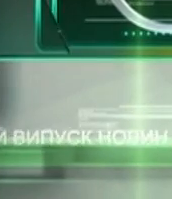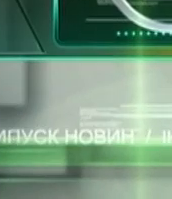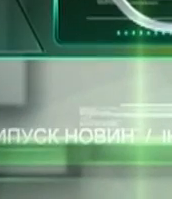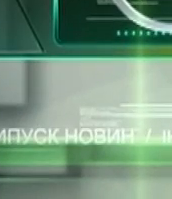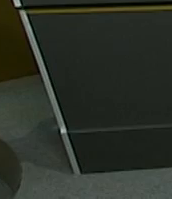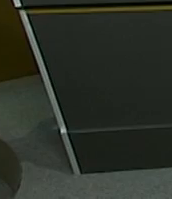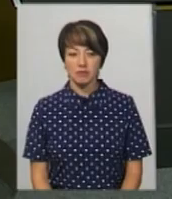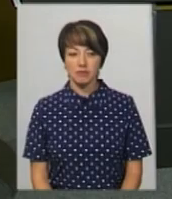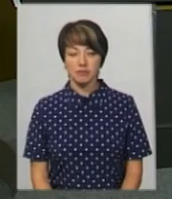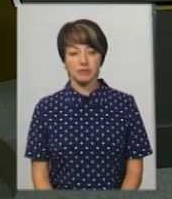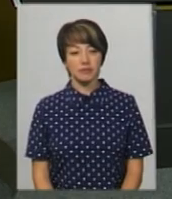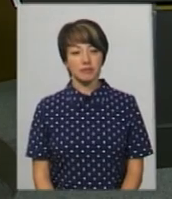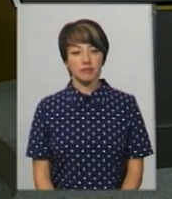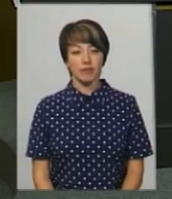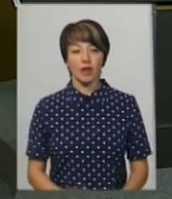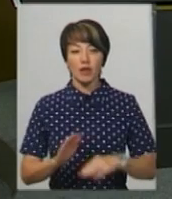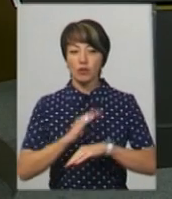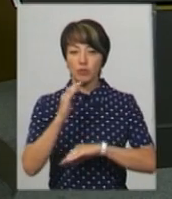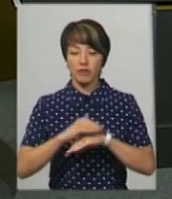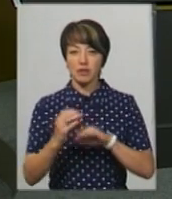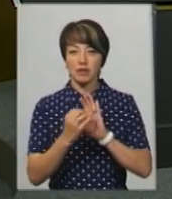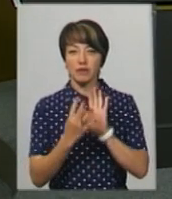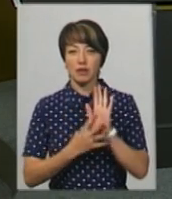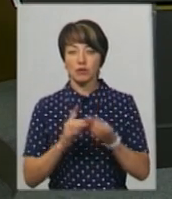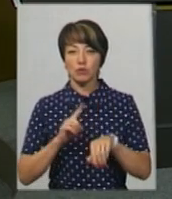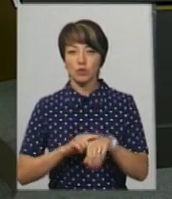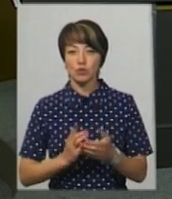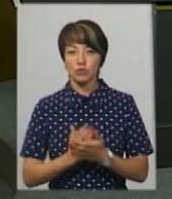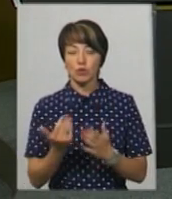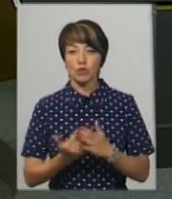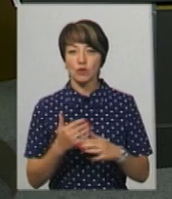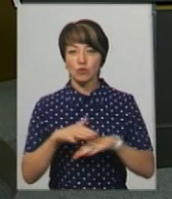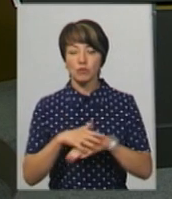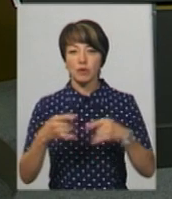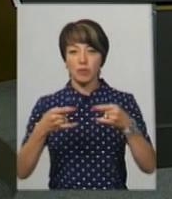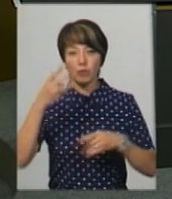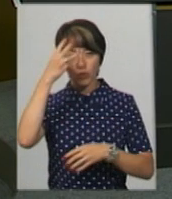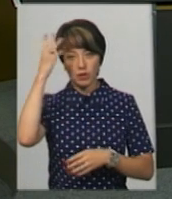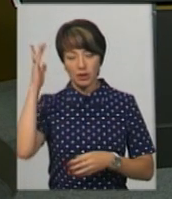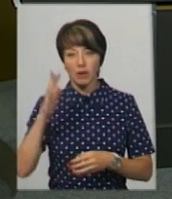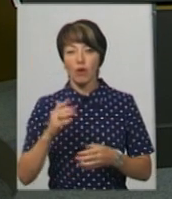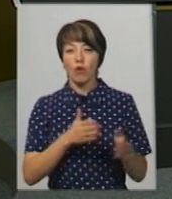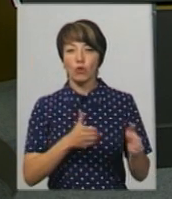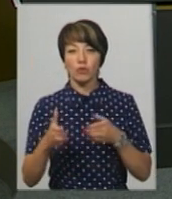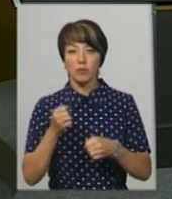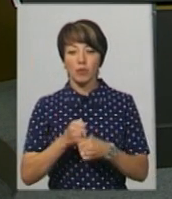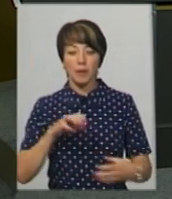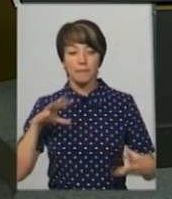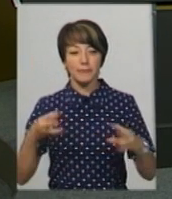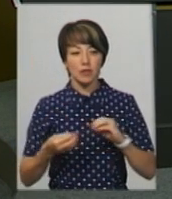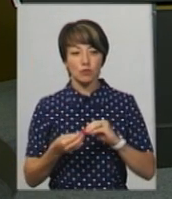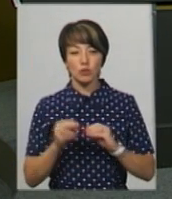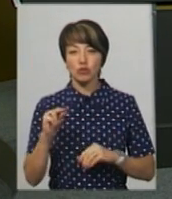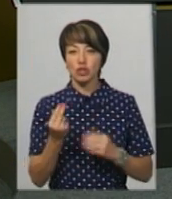Музика Добрий вечір, 19-та година. Служба новин Суспільного мовника Йооподілля готова підбити інформаційний